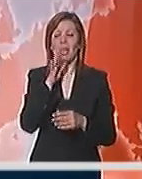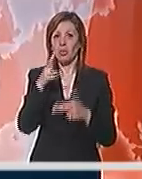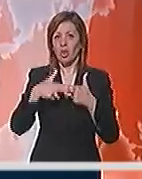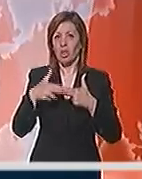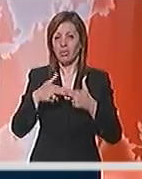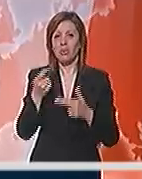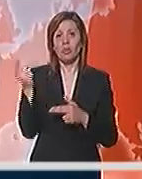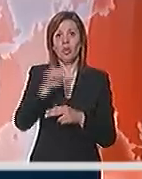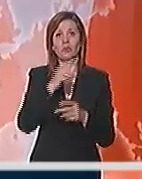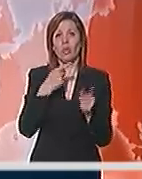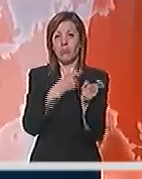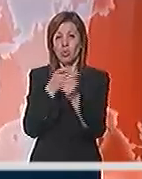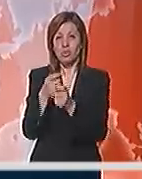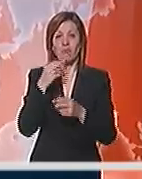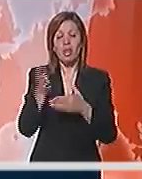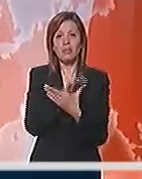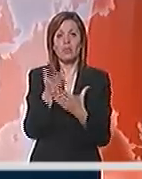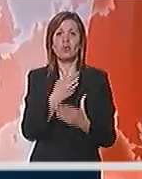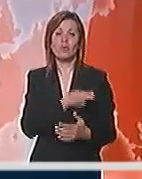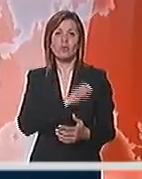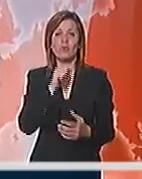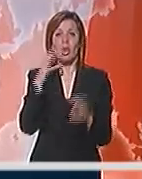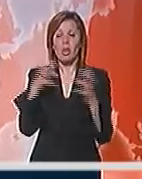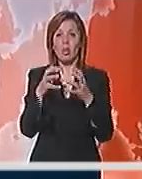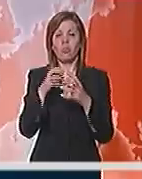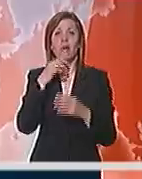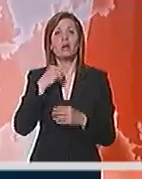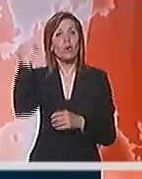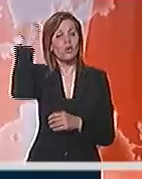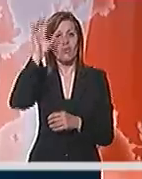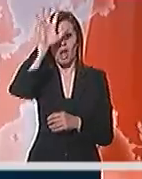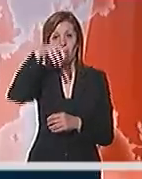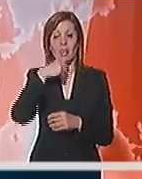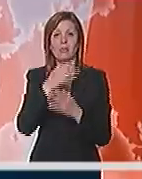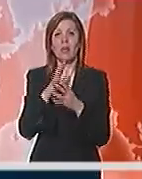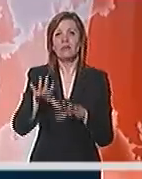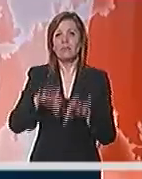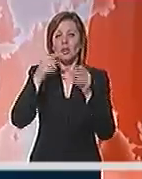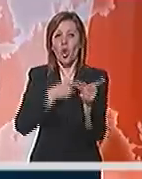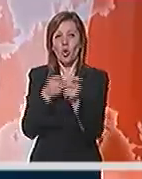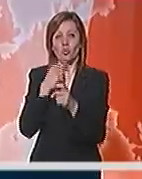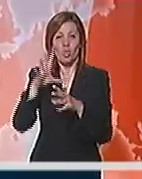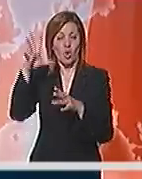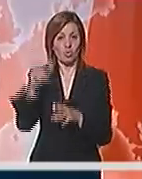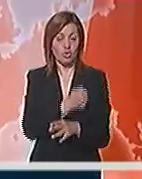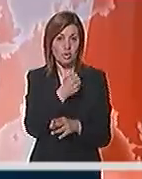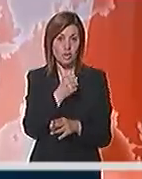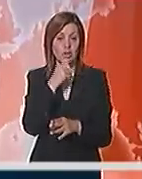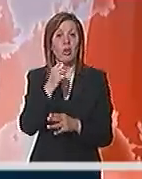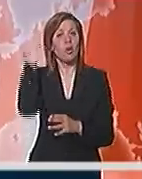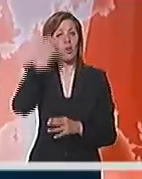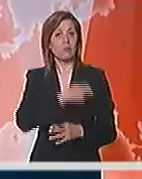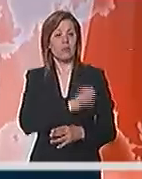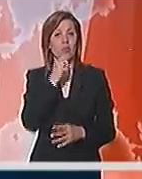došlo do pucnjave između policije i grupe kosovskih albanaca i zaplene veće količine oružja. Kosovska